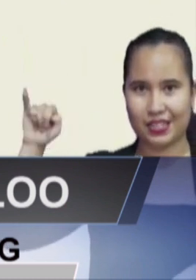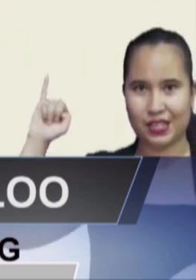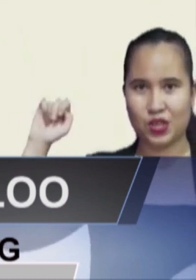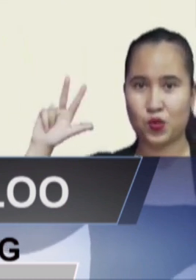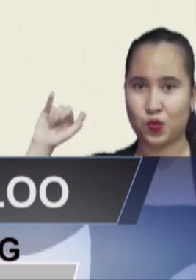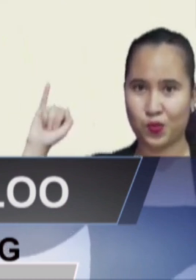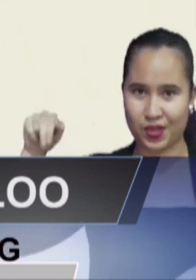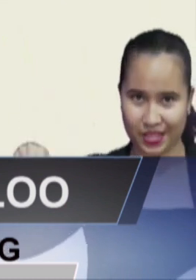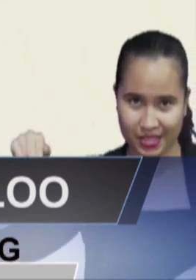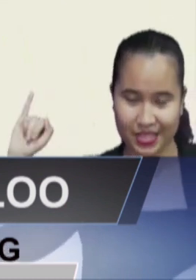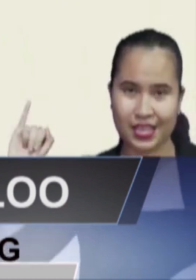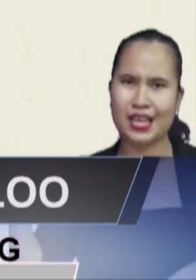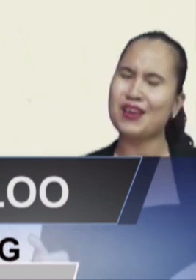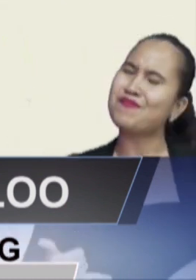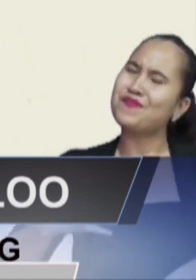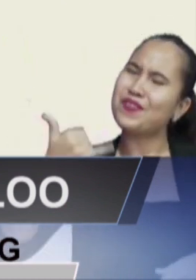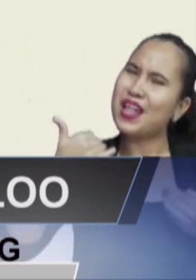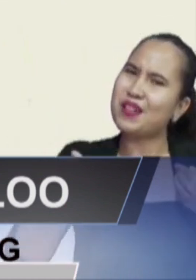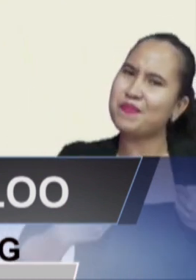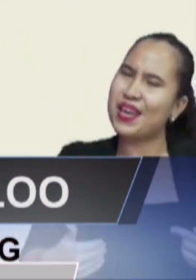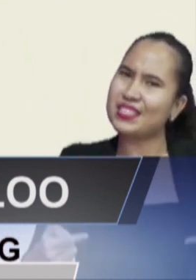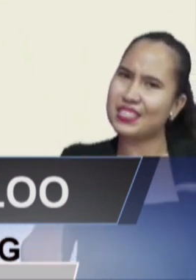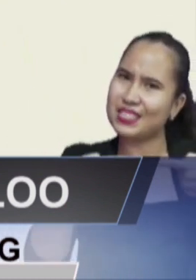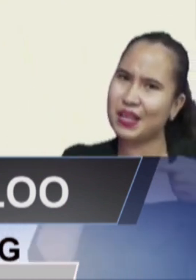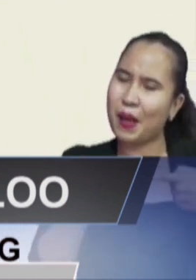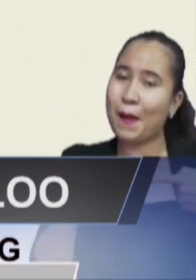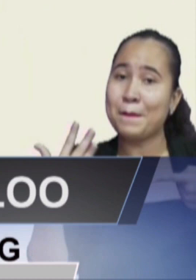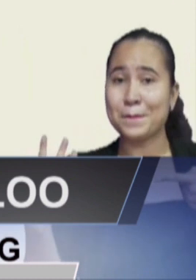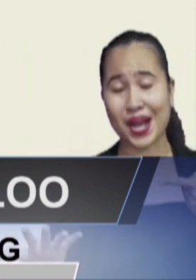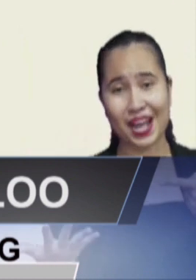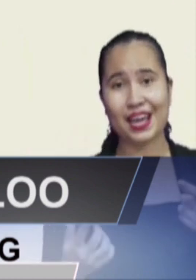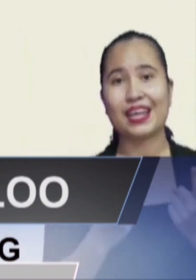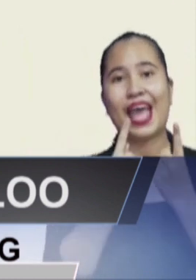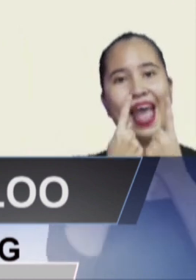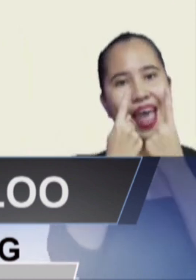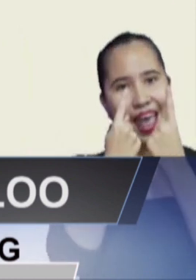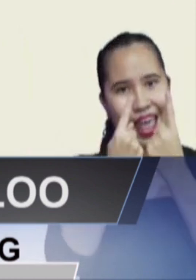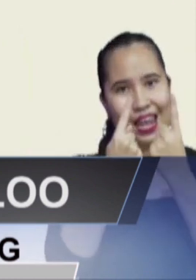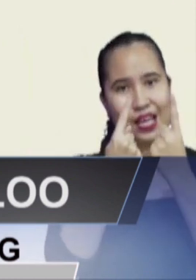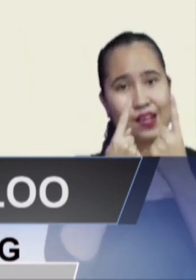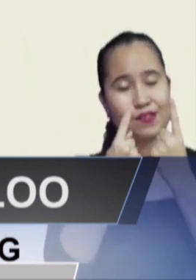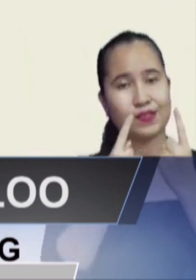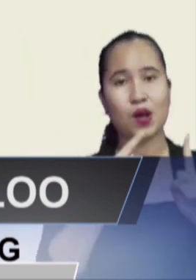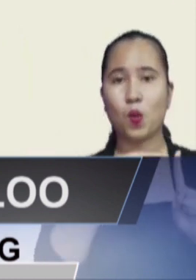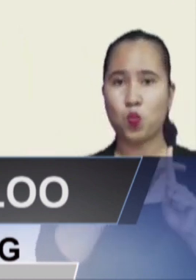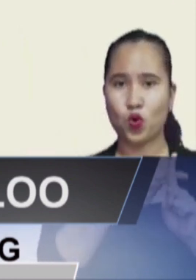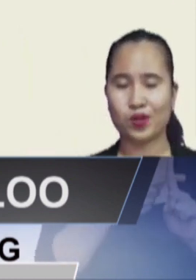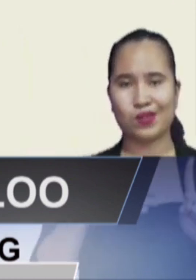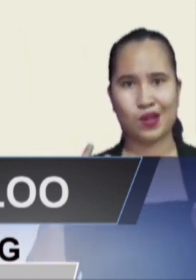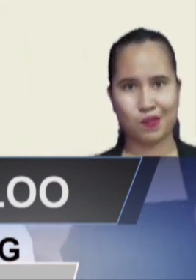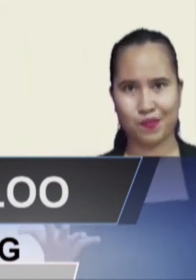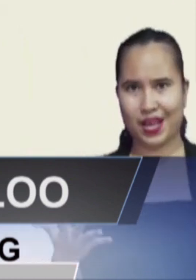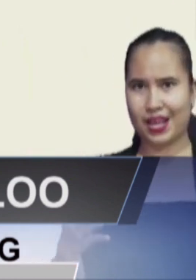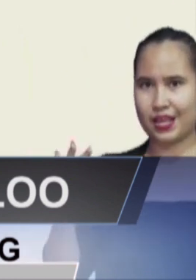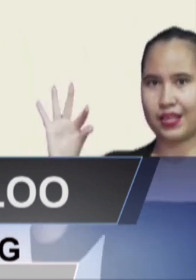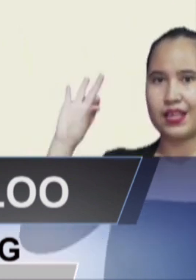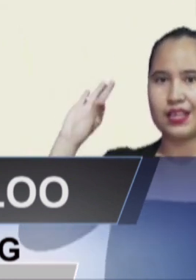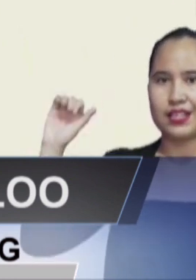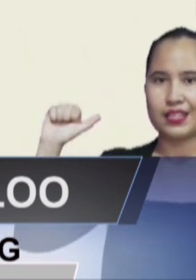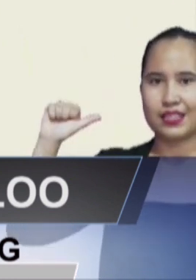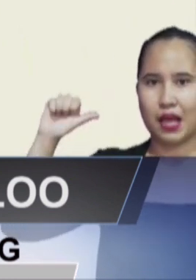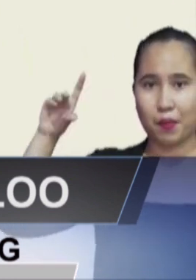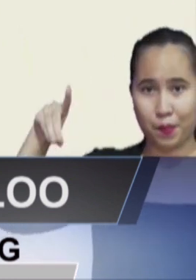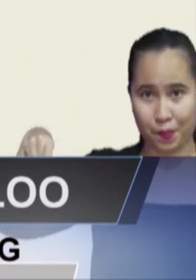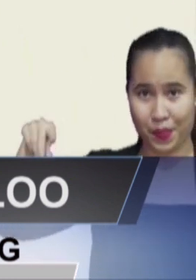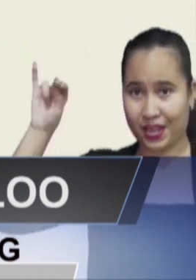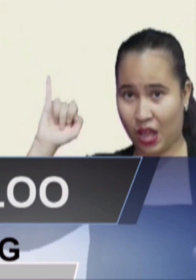geswapt. Maar we hadden maar heel positief eruit. Terwijl als we naar Tapanahoni kijken, dan